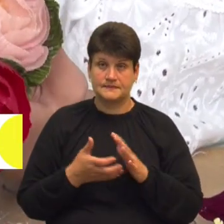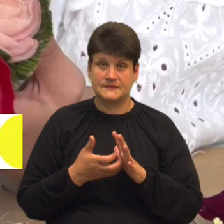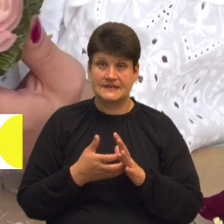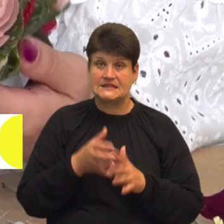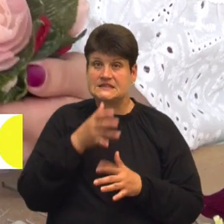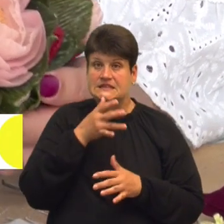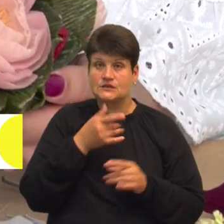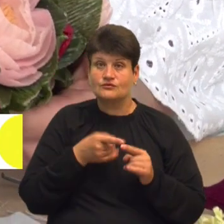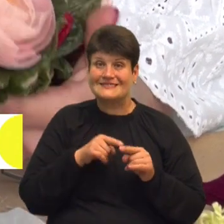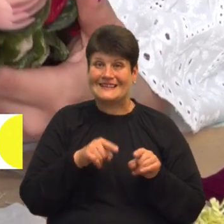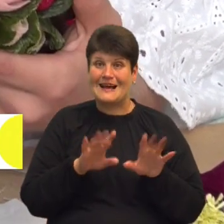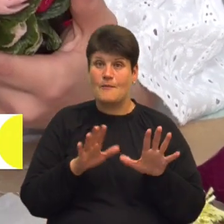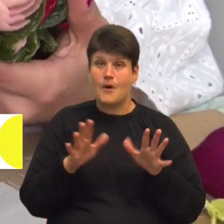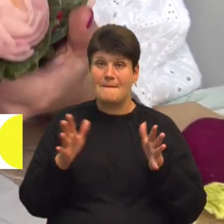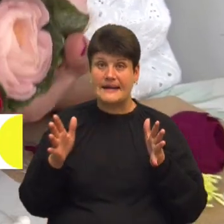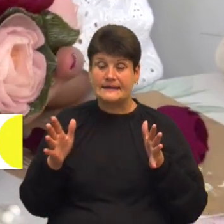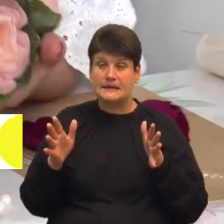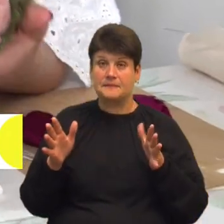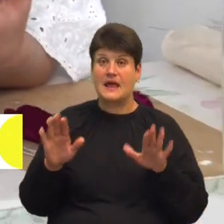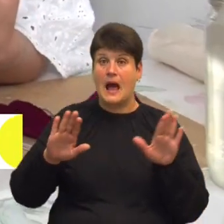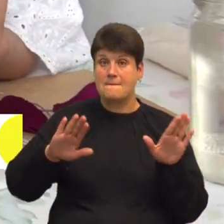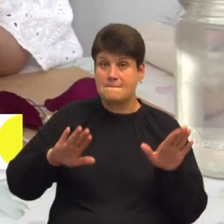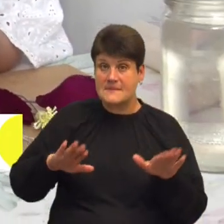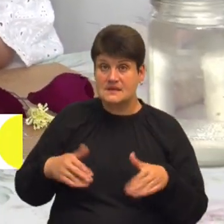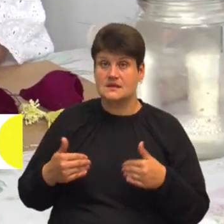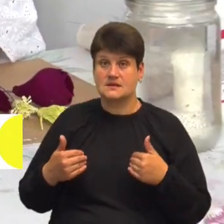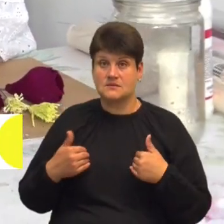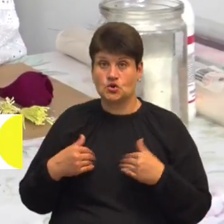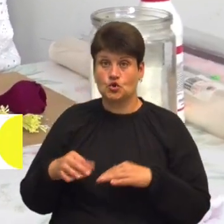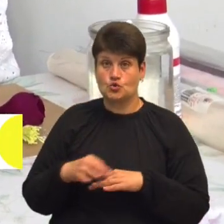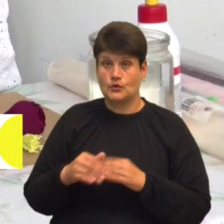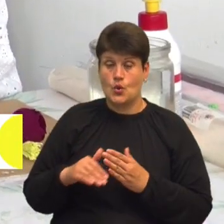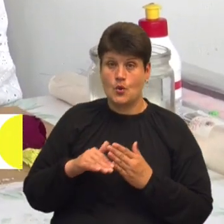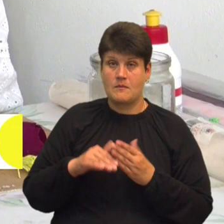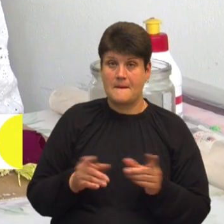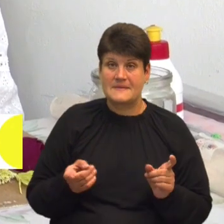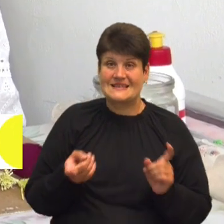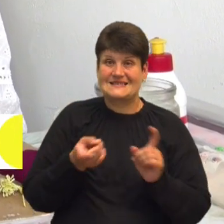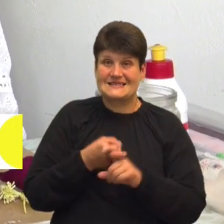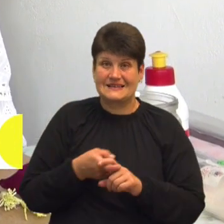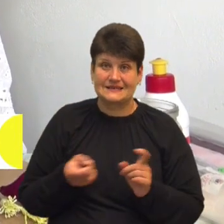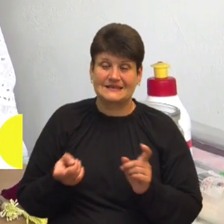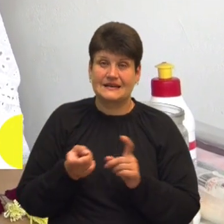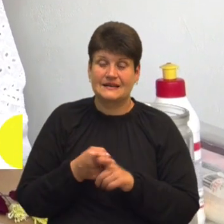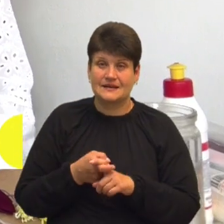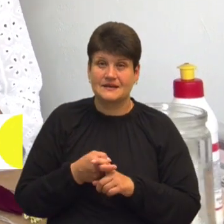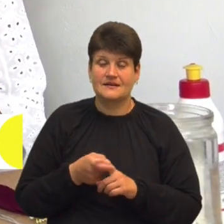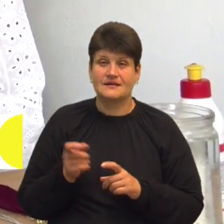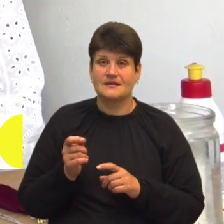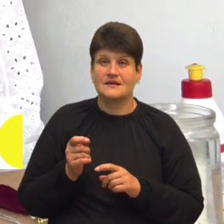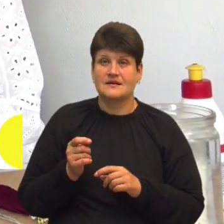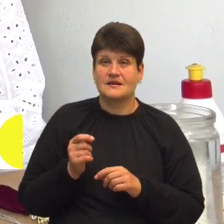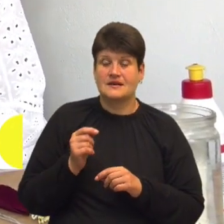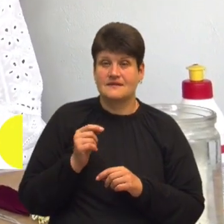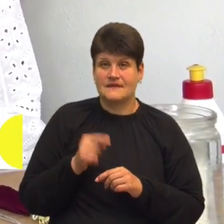на той момент. І пізніше мені до чоловік допомагав скріпити. Бо все ж таки, знаєте, і при чому він є